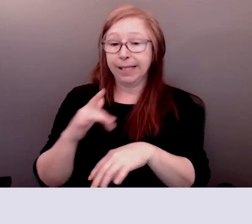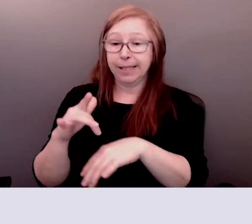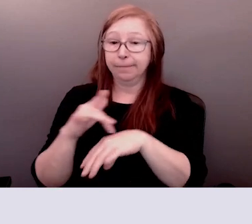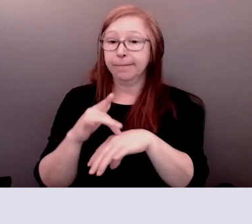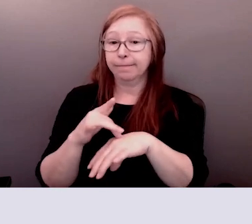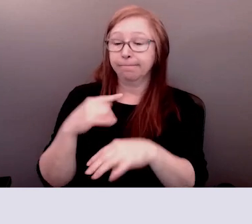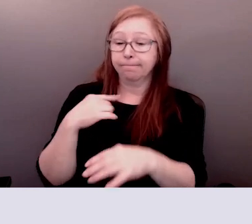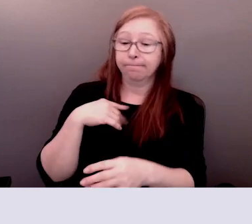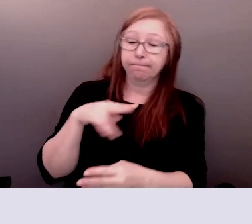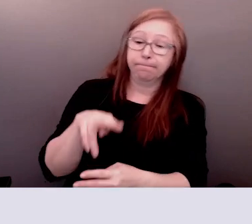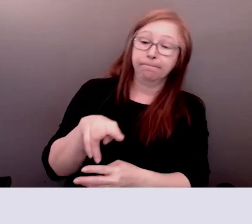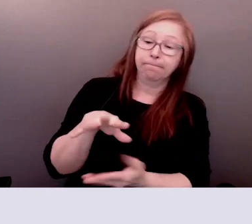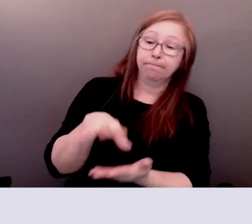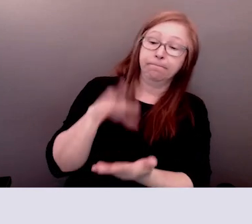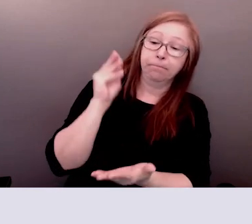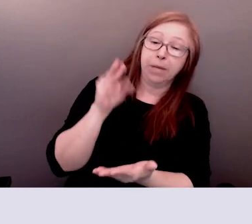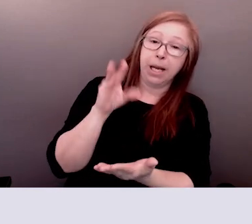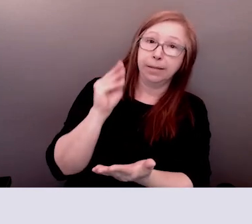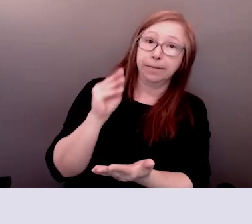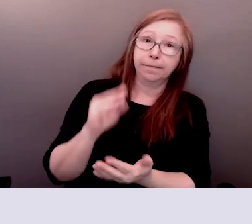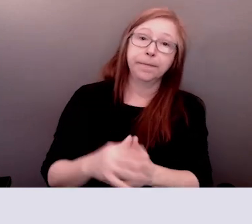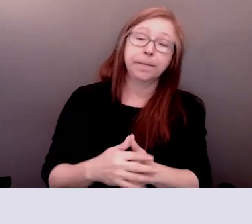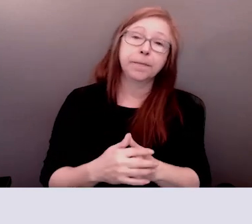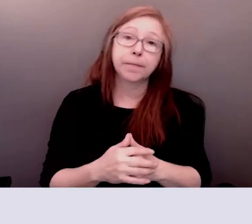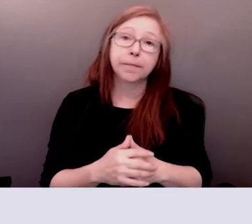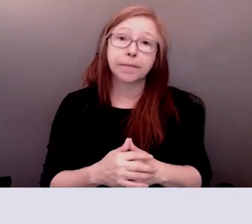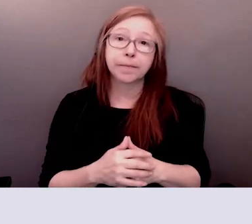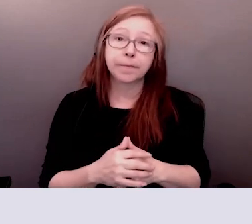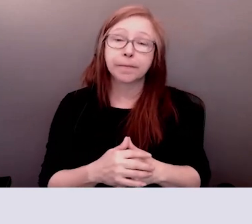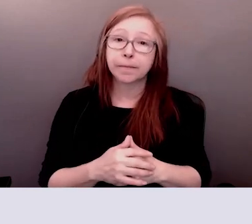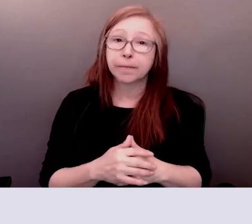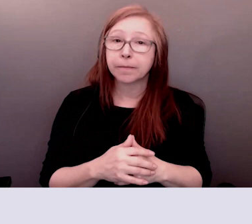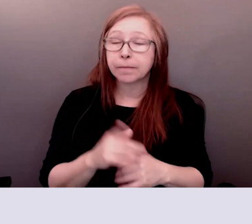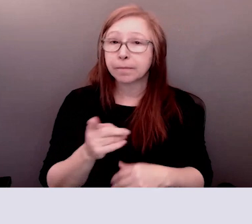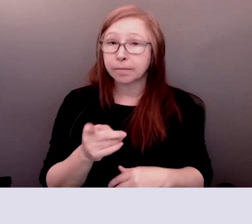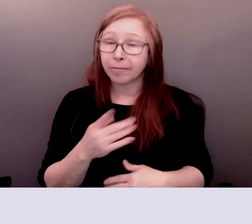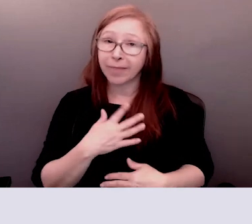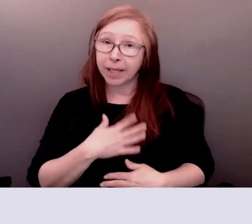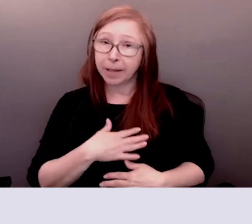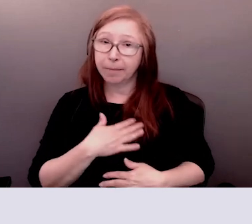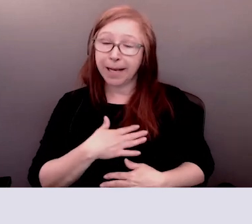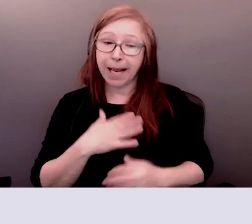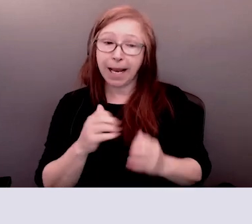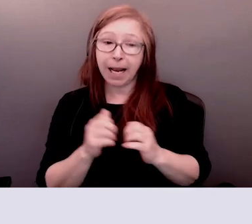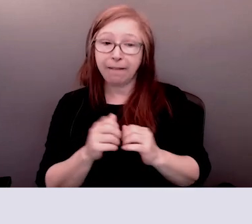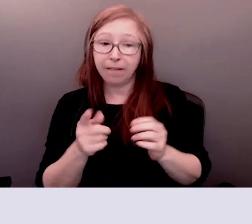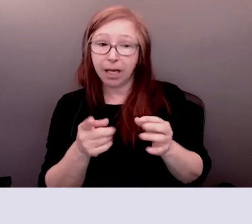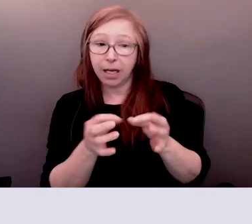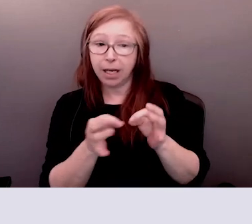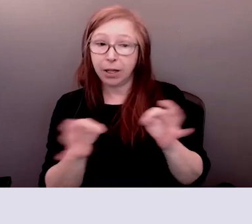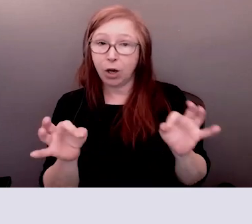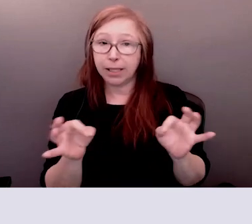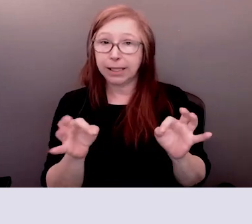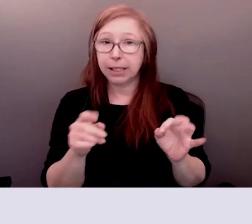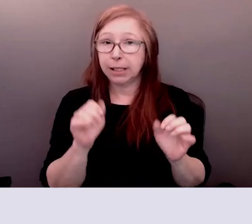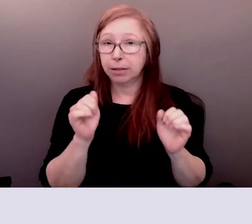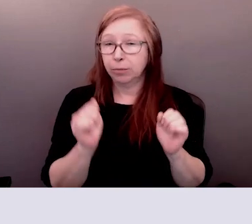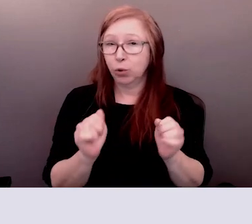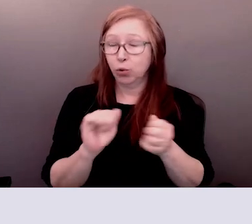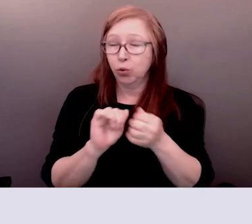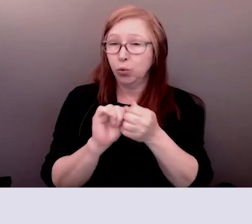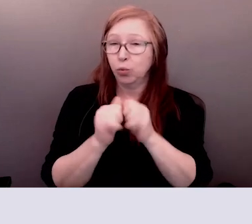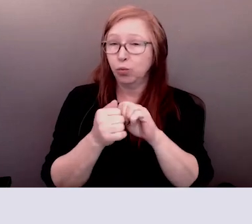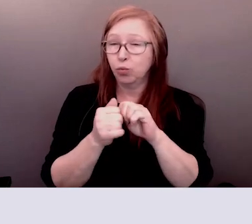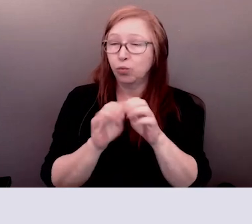personnes travaillent dans notre système en ce moment avec beaucoup d'expertise comme par exemple mon collègue Lena